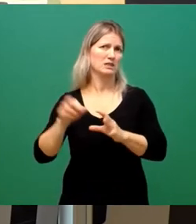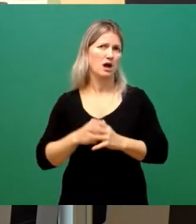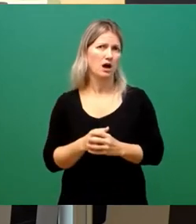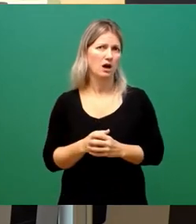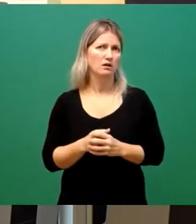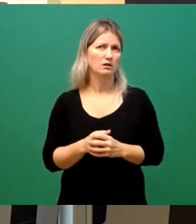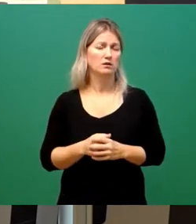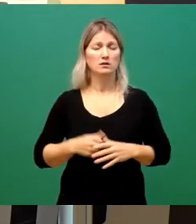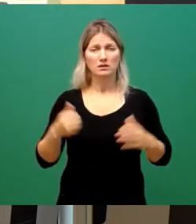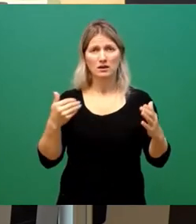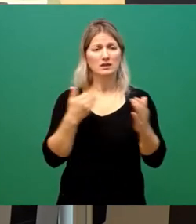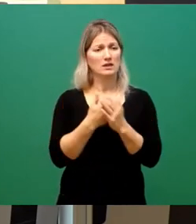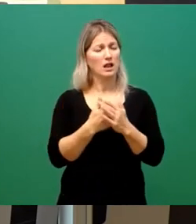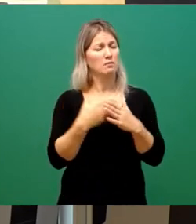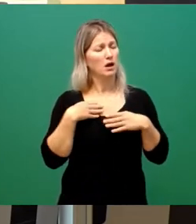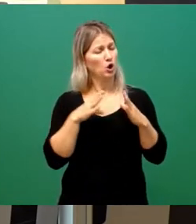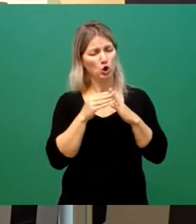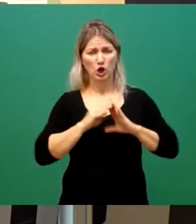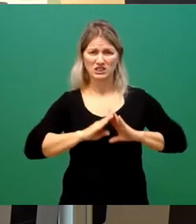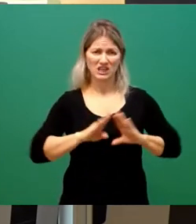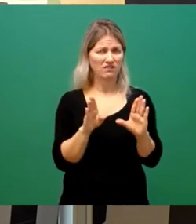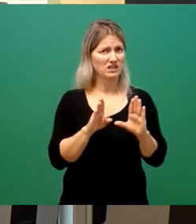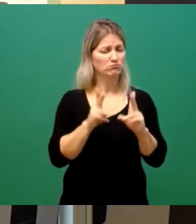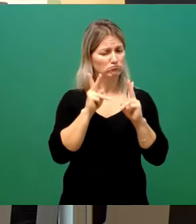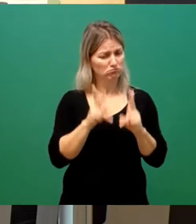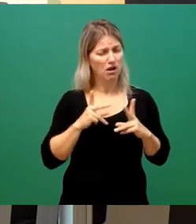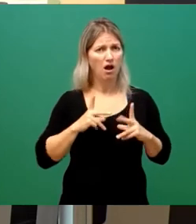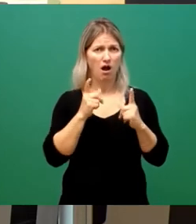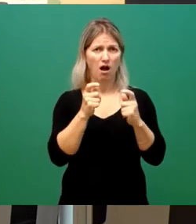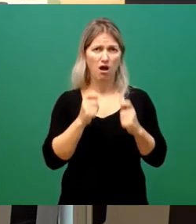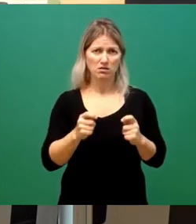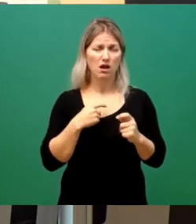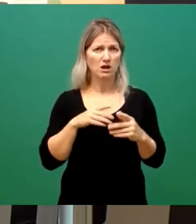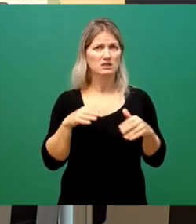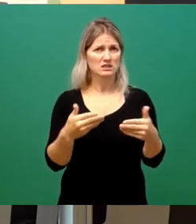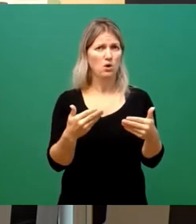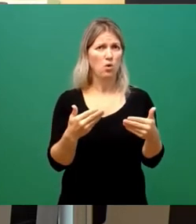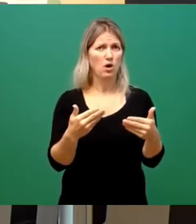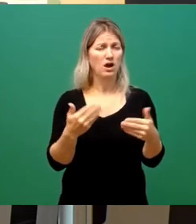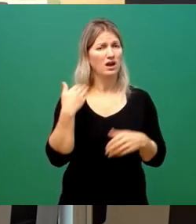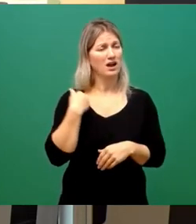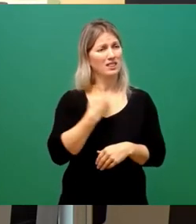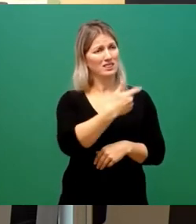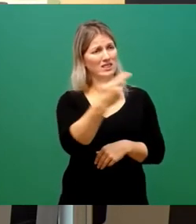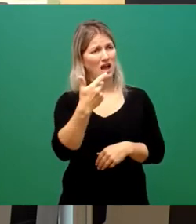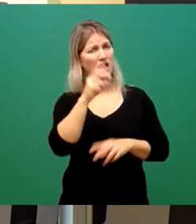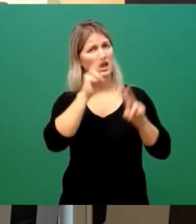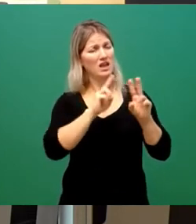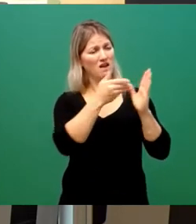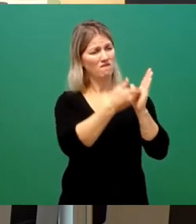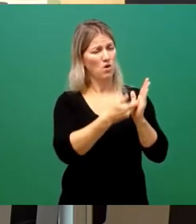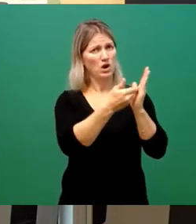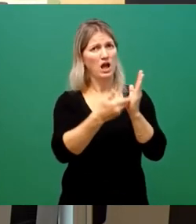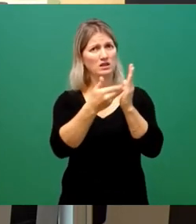konsequent und werden auch beantragen, dass von den drei vorgelegten Varianten des Oberbürgermeisters die Variante